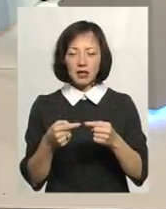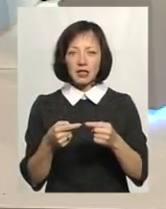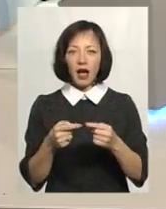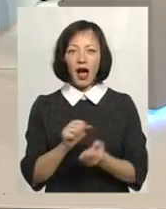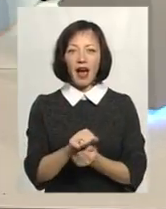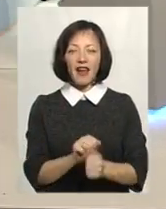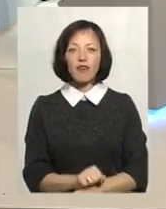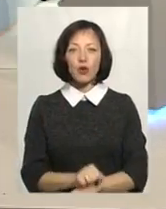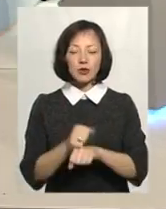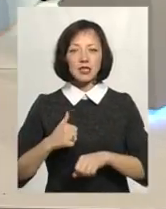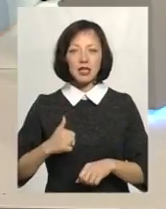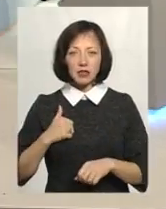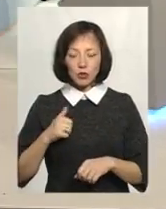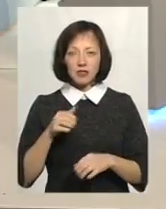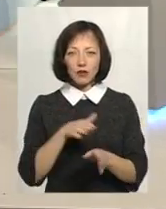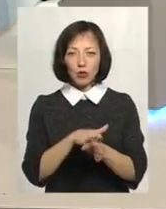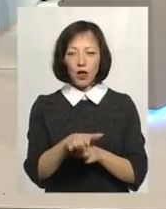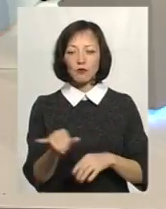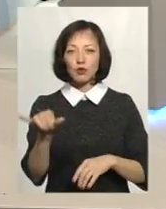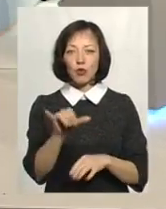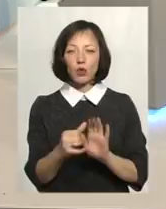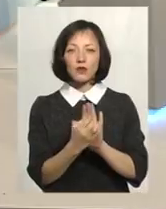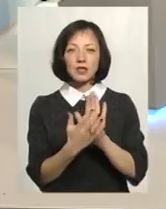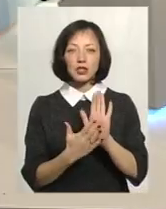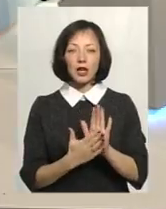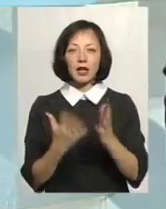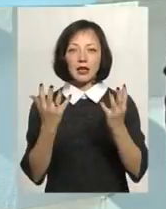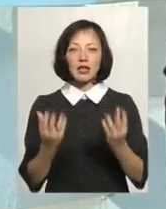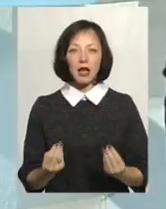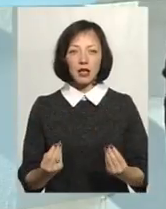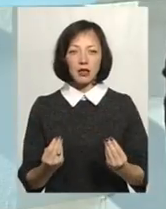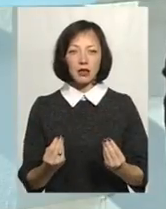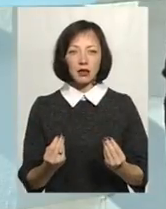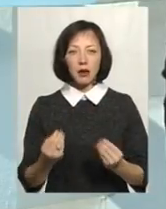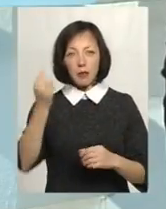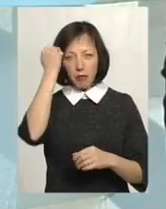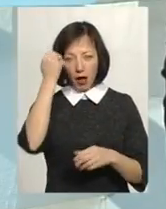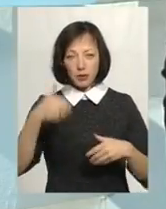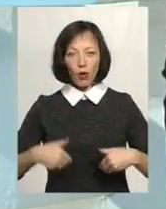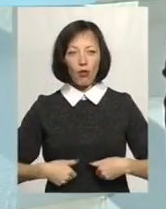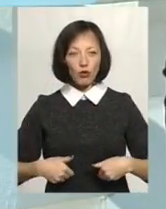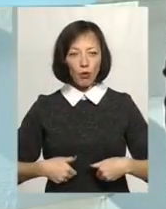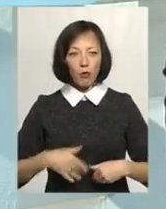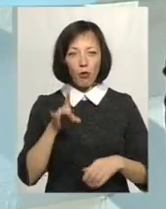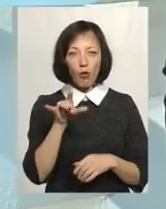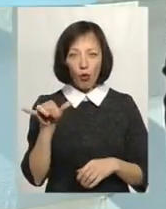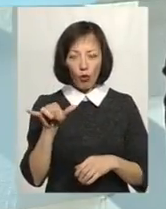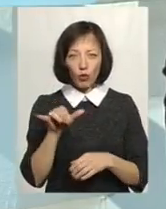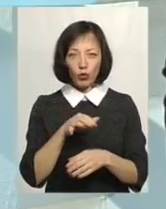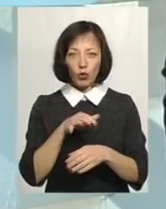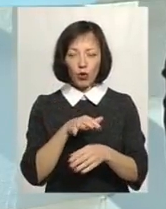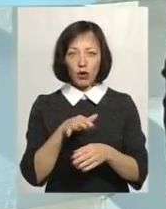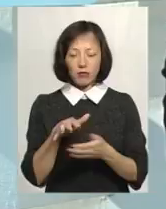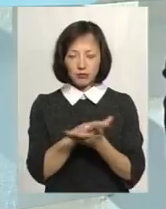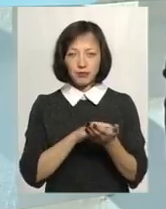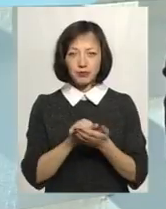відбулася. Це у суботу відзначається день пам'яті Голодомору. У нас, хто б що